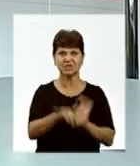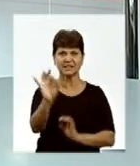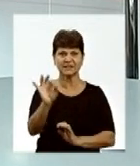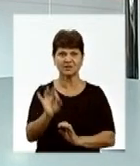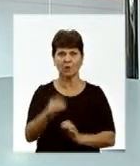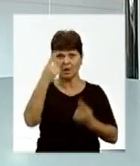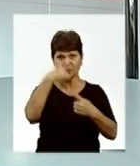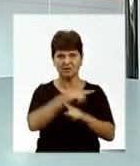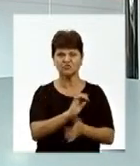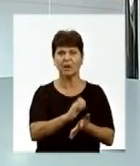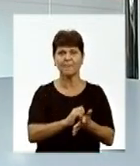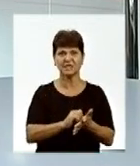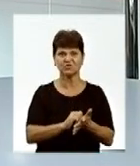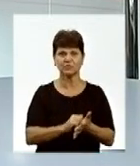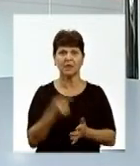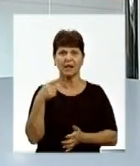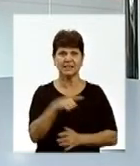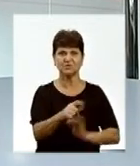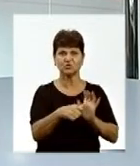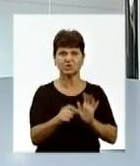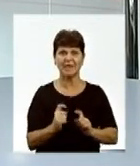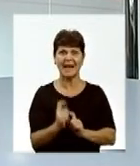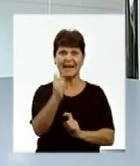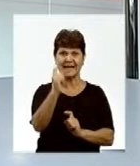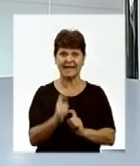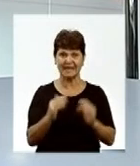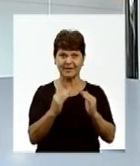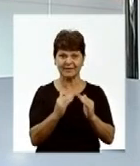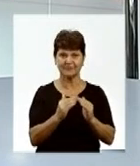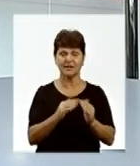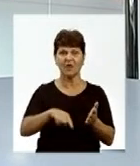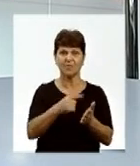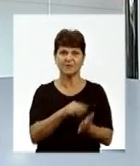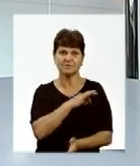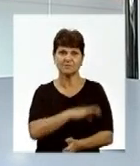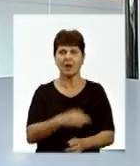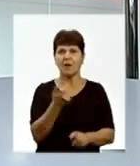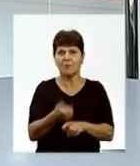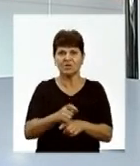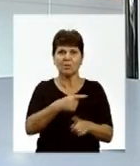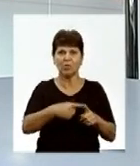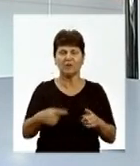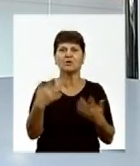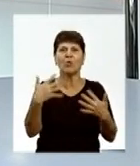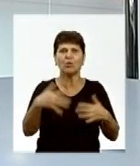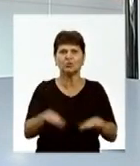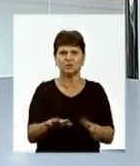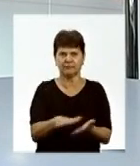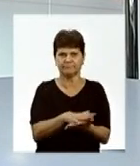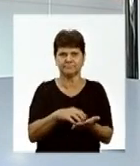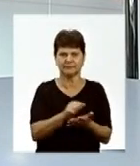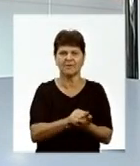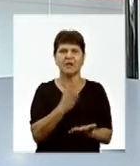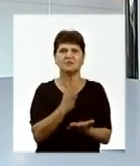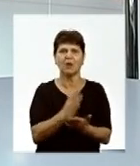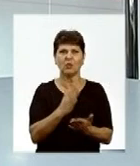з технічних причин. Із 1600 ліфтів, що нині експлуатуються в місті, більше половини вже відпрацювали свій термін і знаходяться